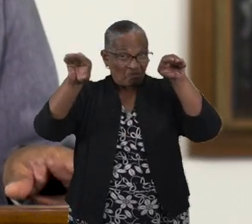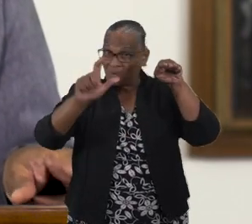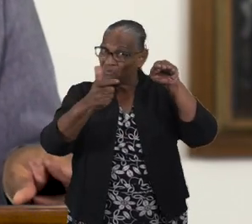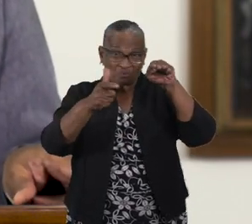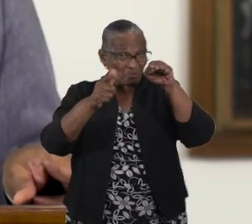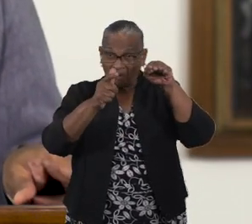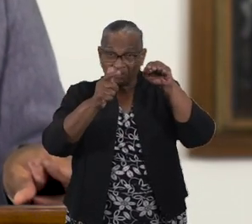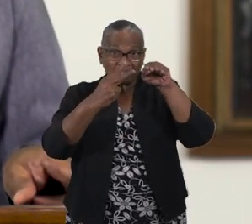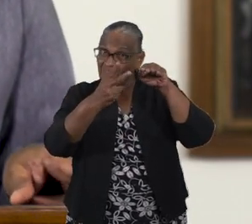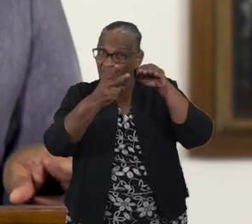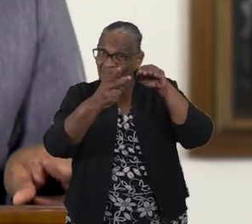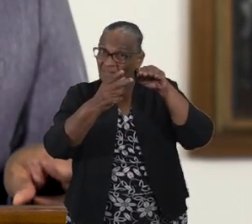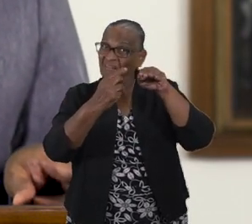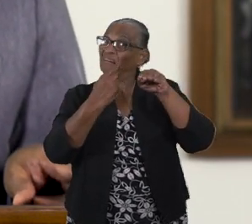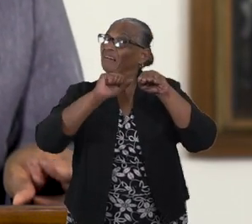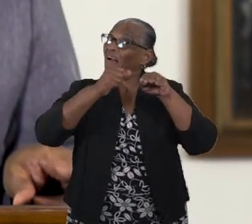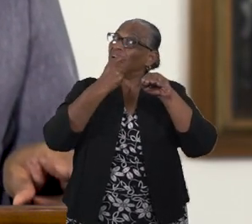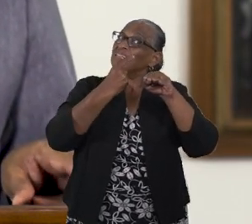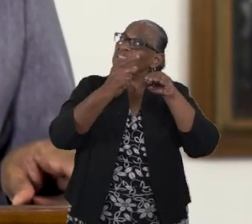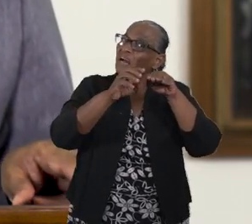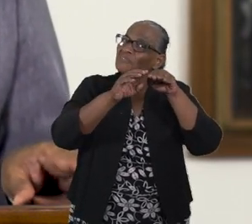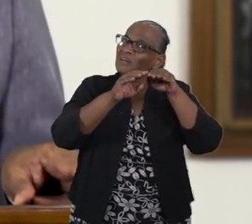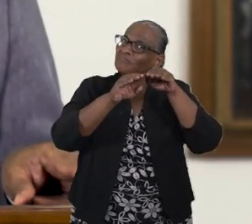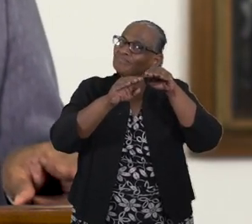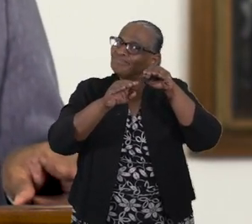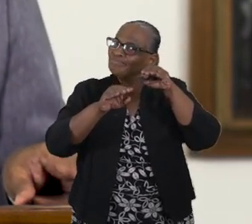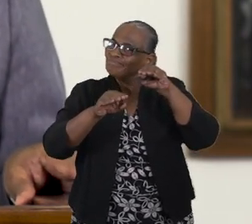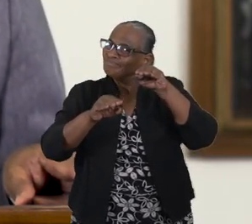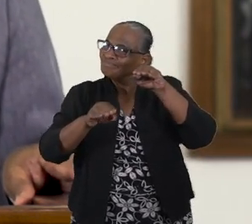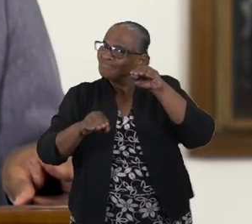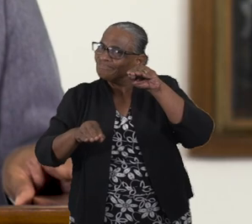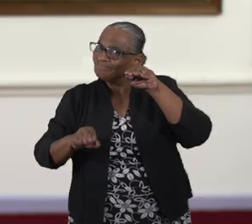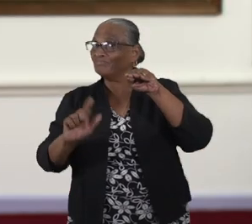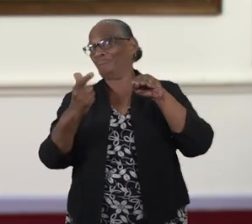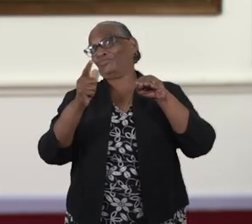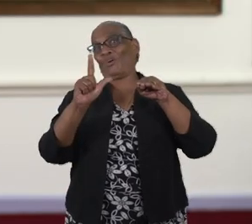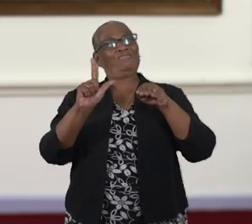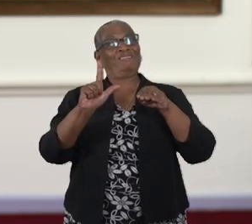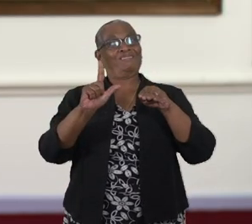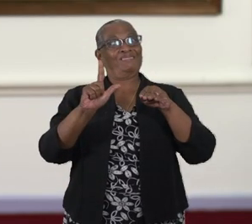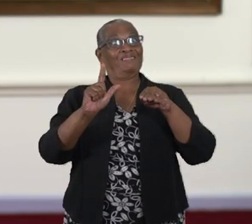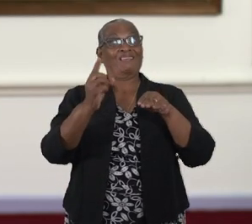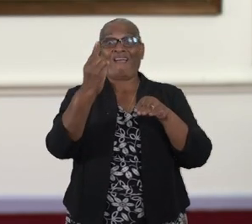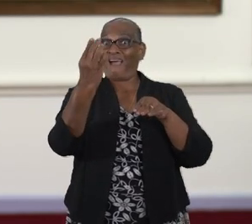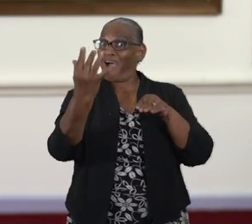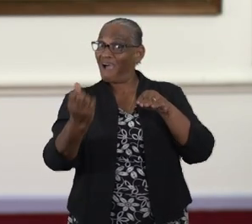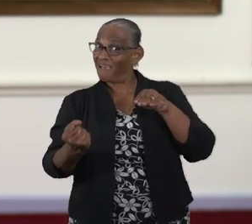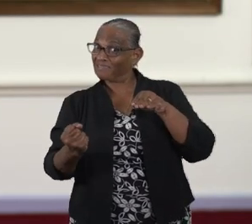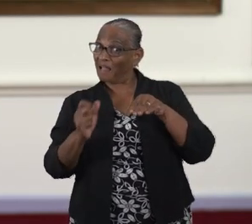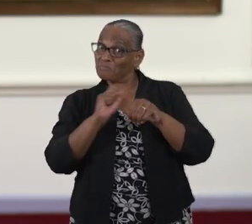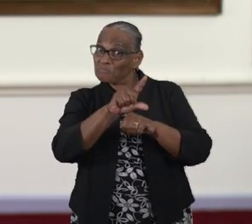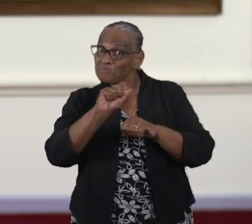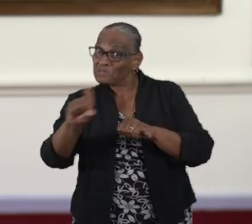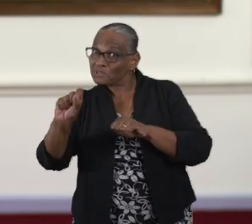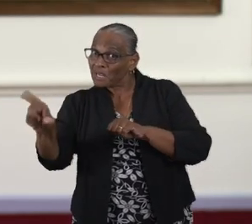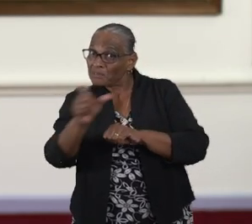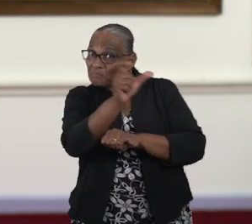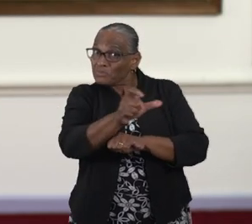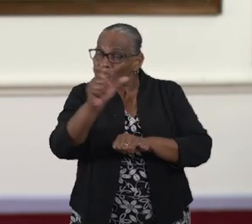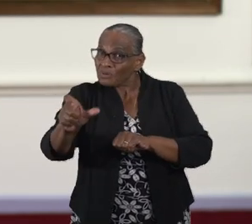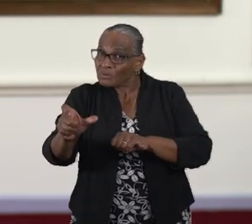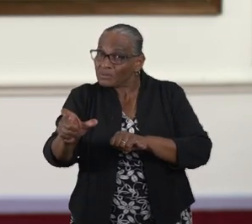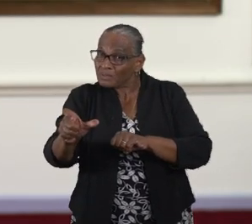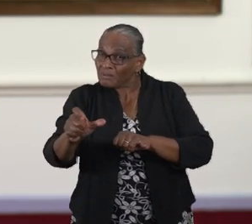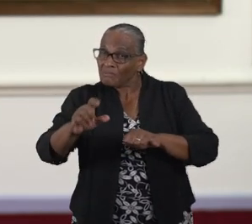waarbij we zouden kunnen spreken van een neerwaarse trend. Het aantal besmettingen nam zodanig